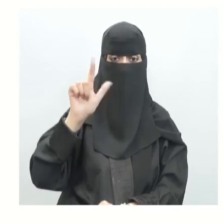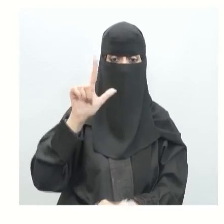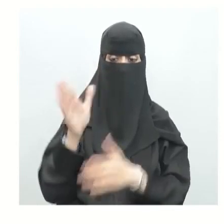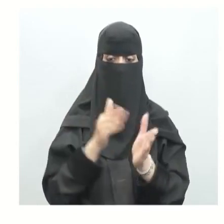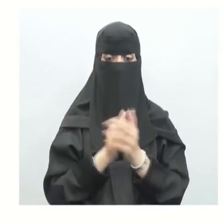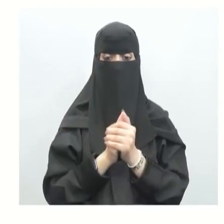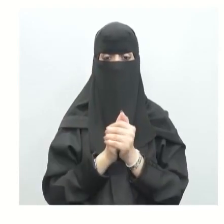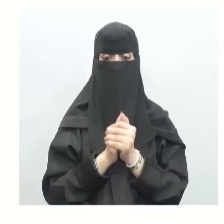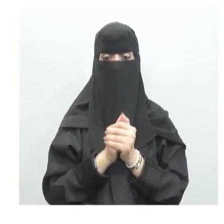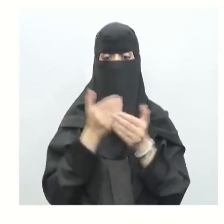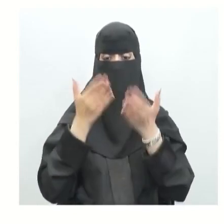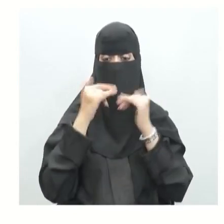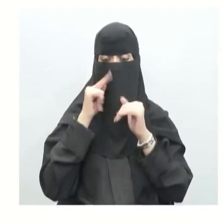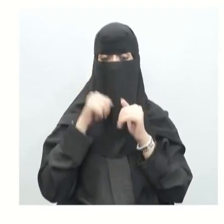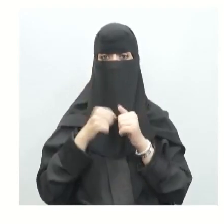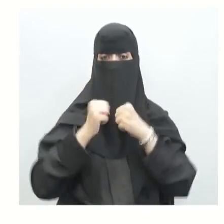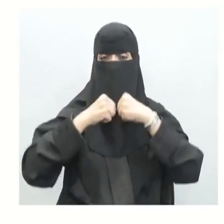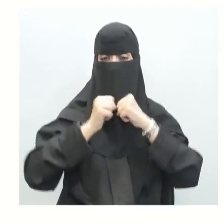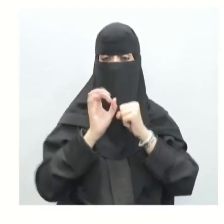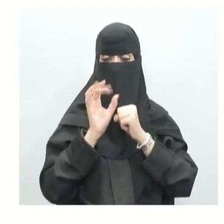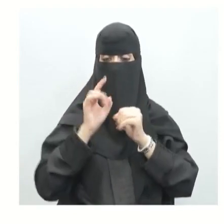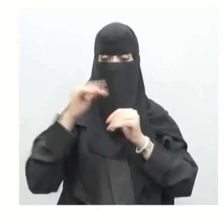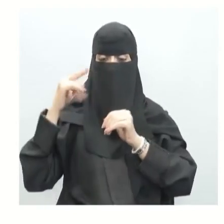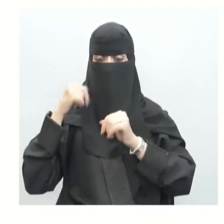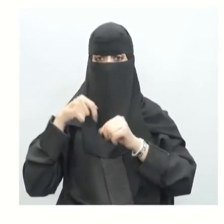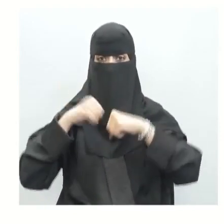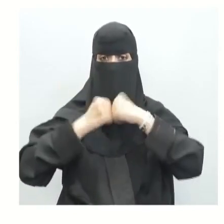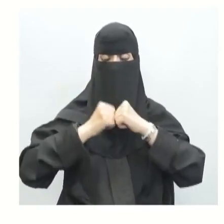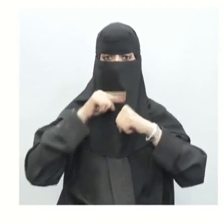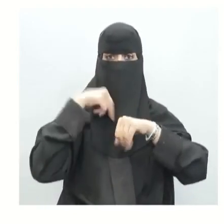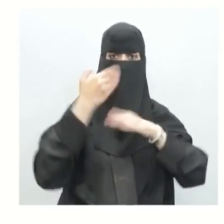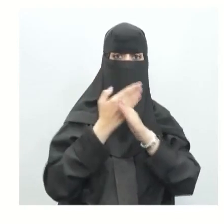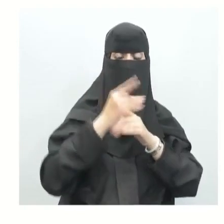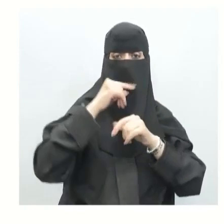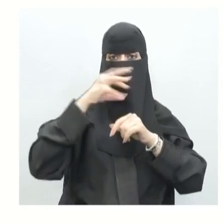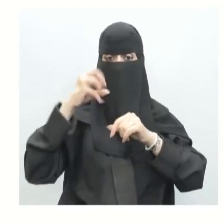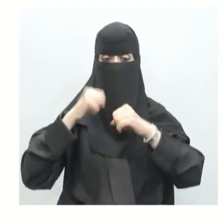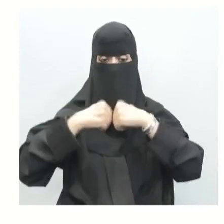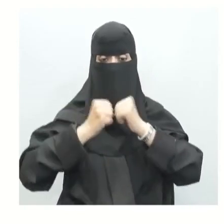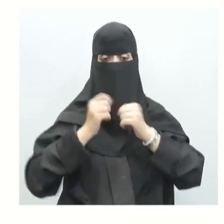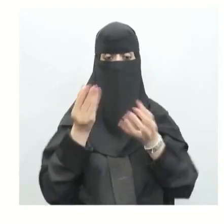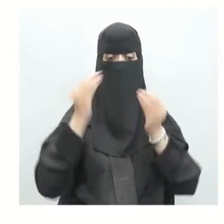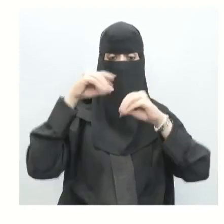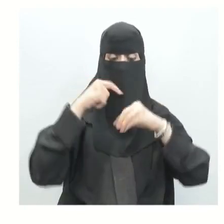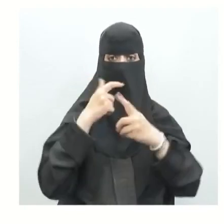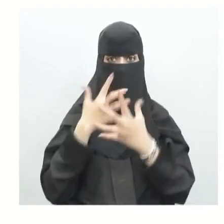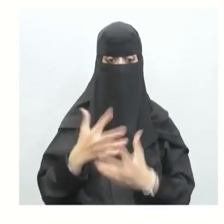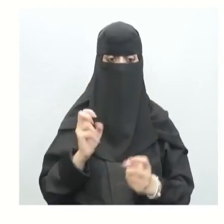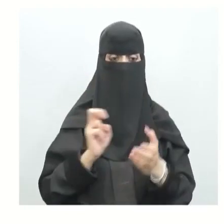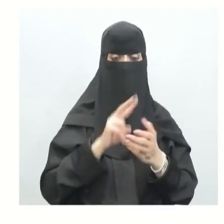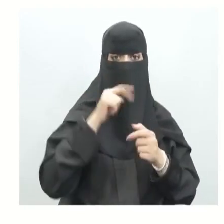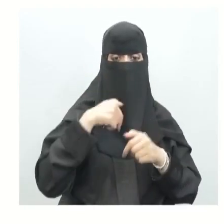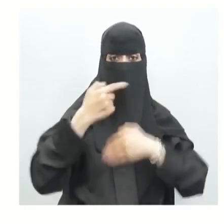فالتهاب العظام حالة مؤلمة تصيب المفاصل وينتج عنها تآكل الغضاريف وتزداد إمكانية